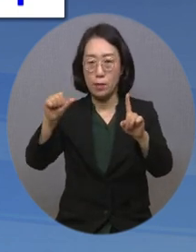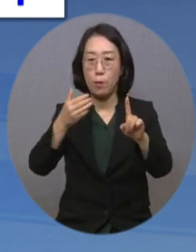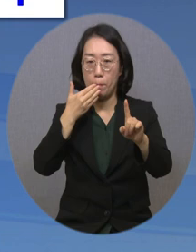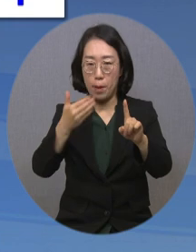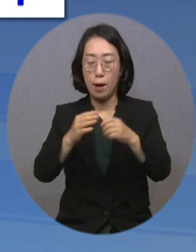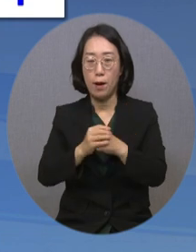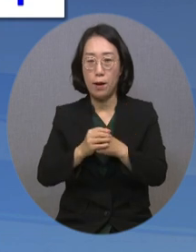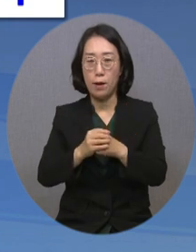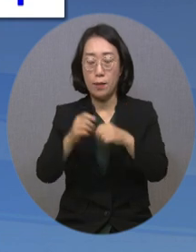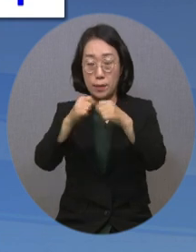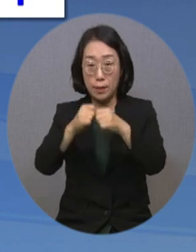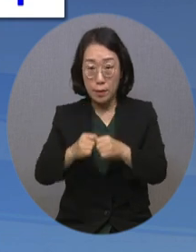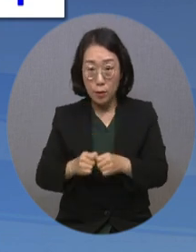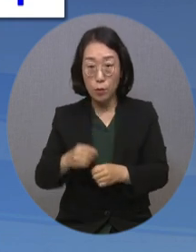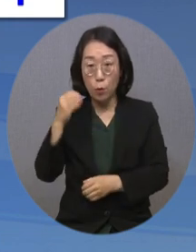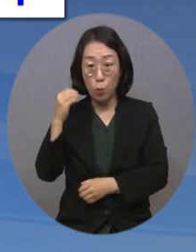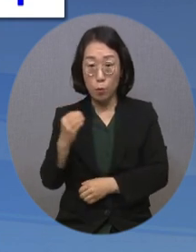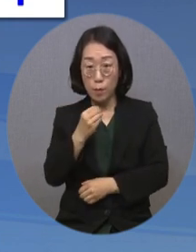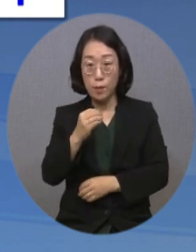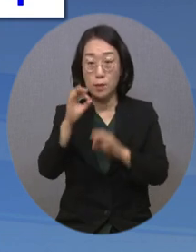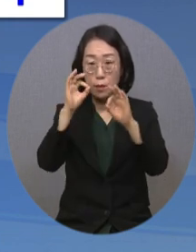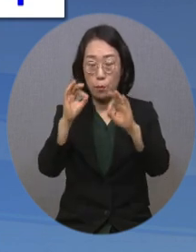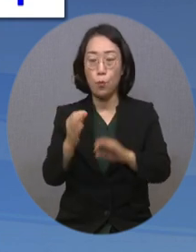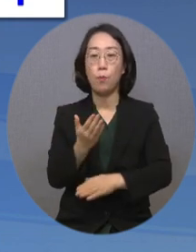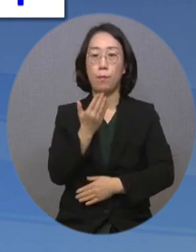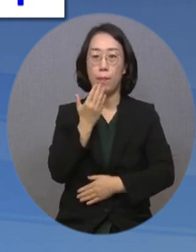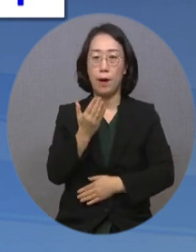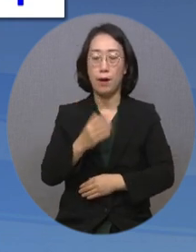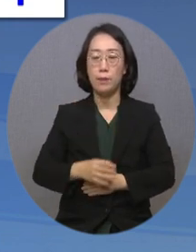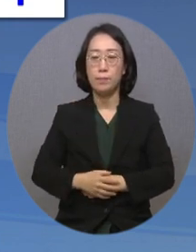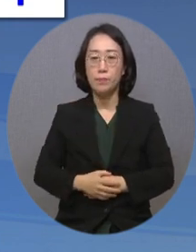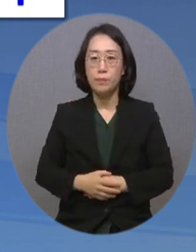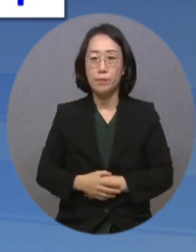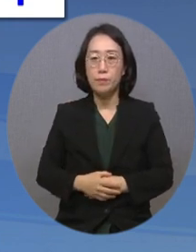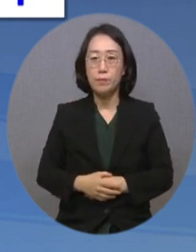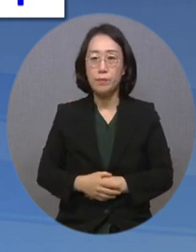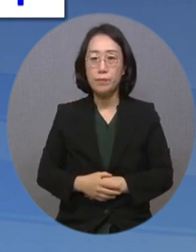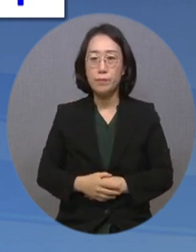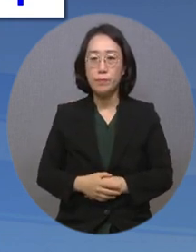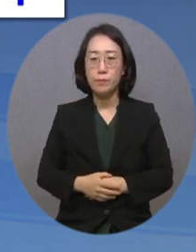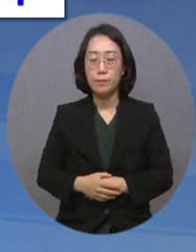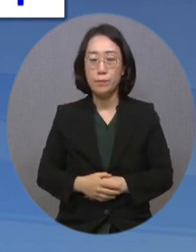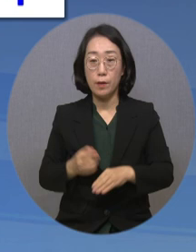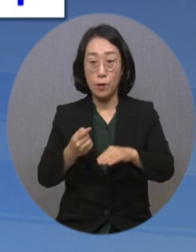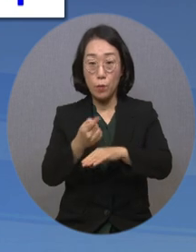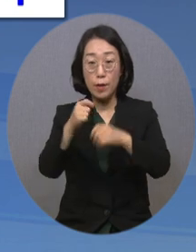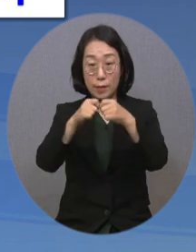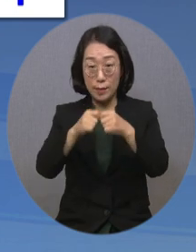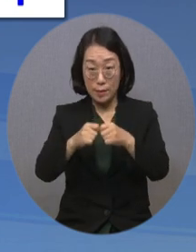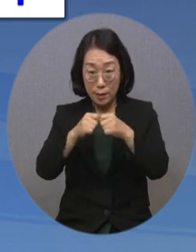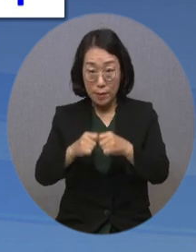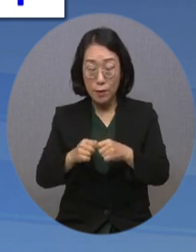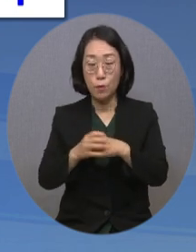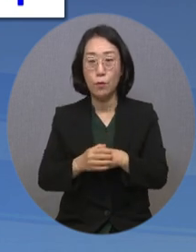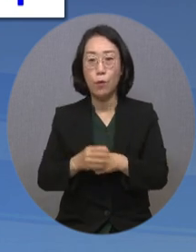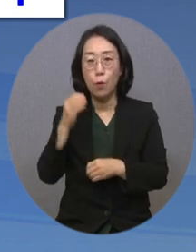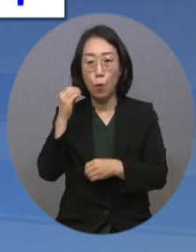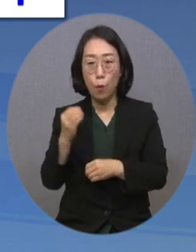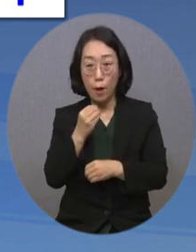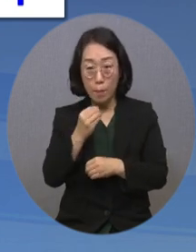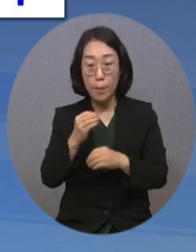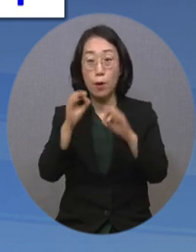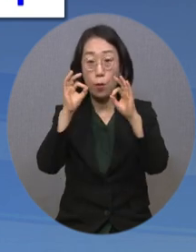자세한 내용은 놀이집 공지사항에서 확인할 수 있습니다. 이 밖의 자세한 사항은 웹페어